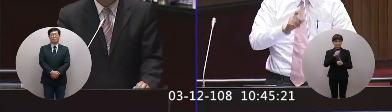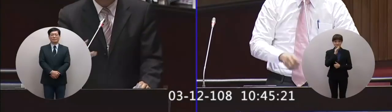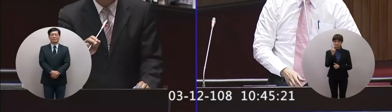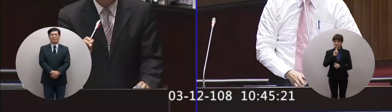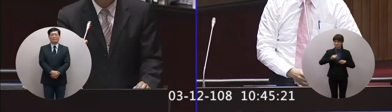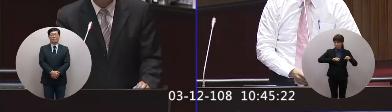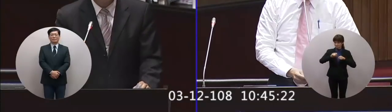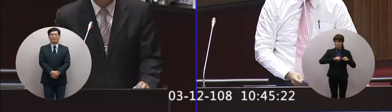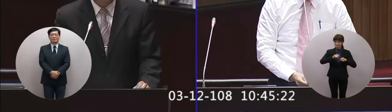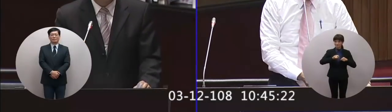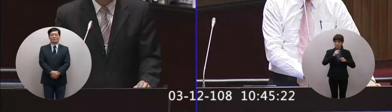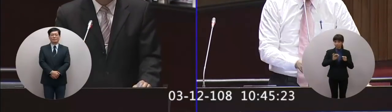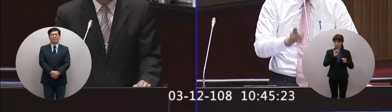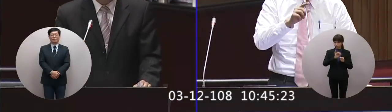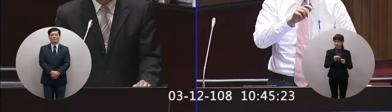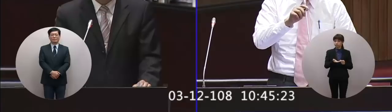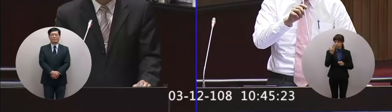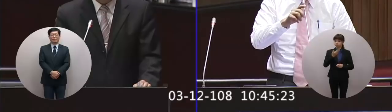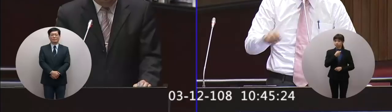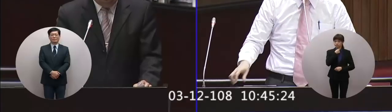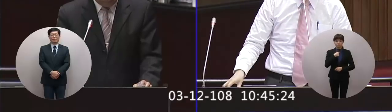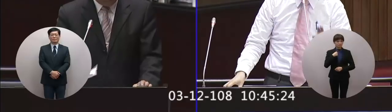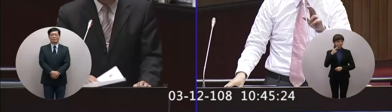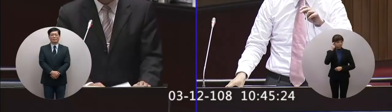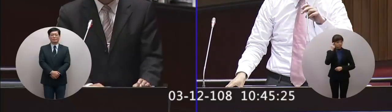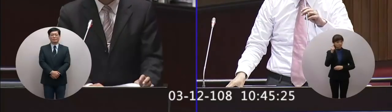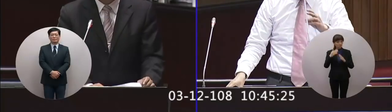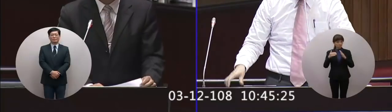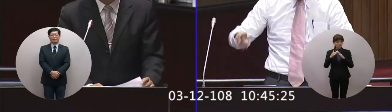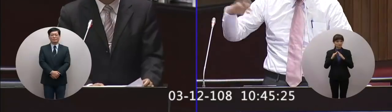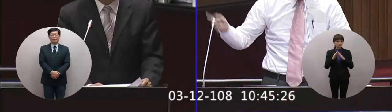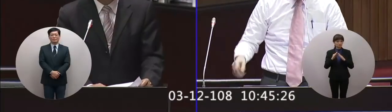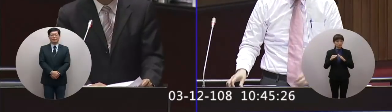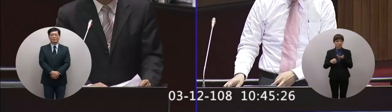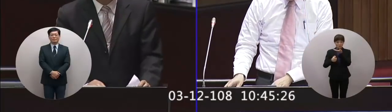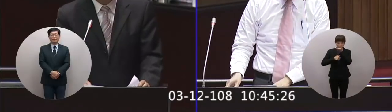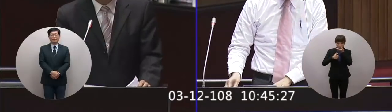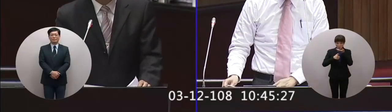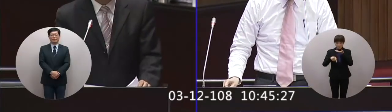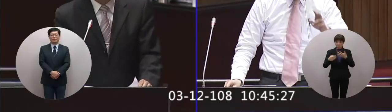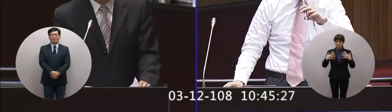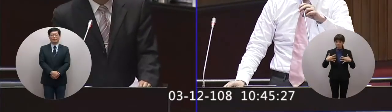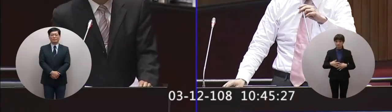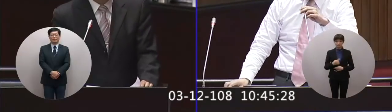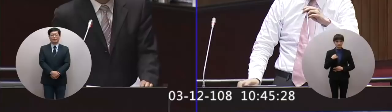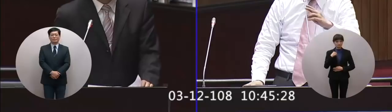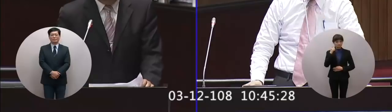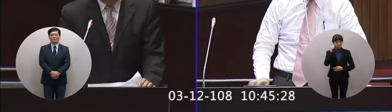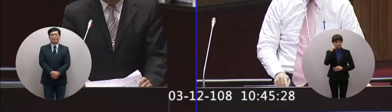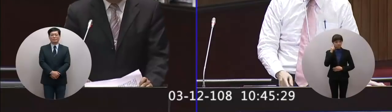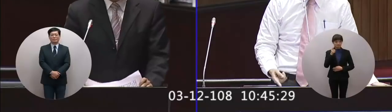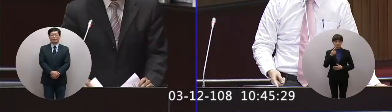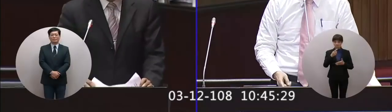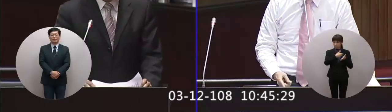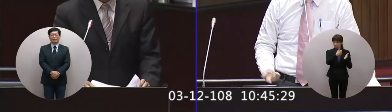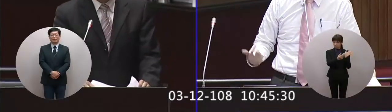人我長期在關注學校毒品氾濫的問題我們很快速的來看一下幾個圖